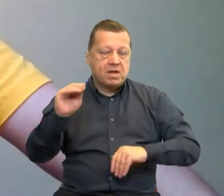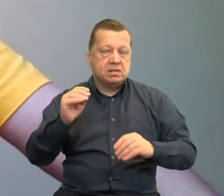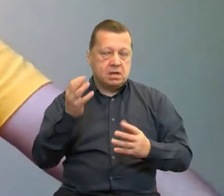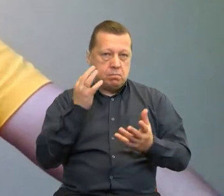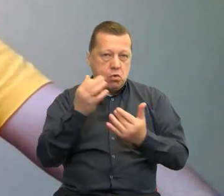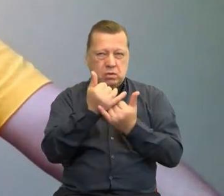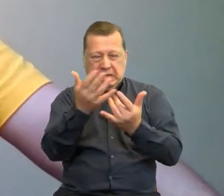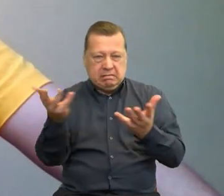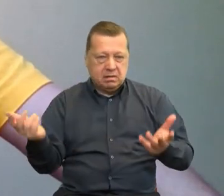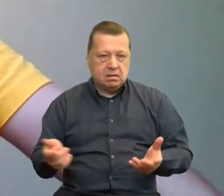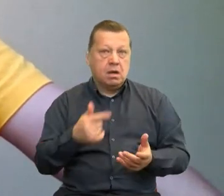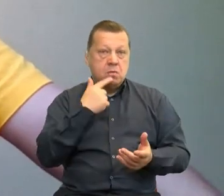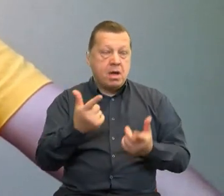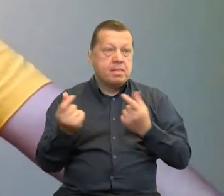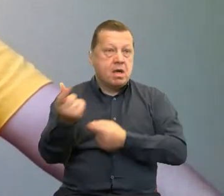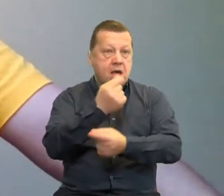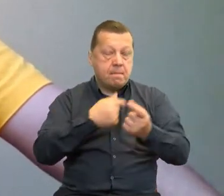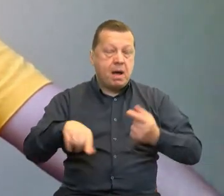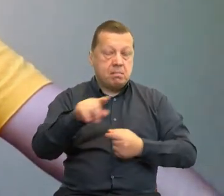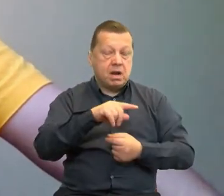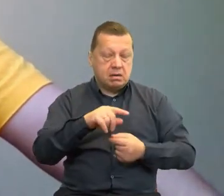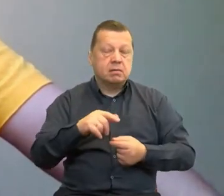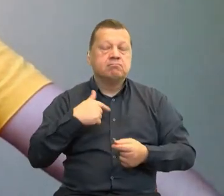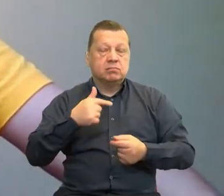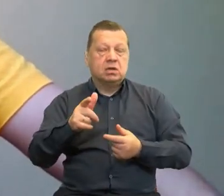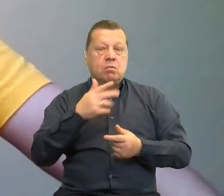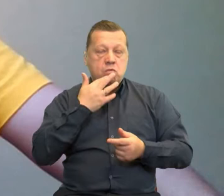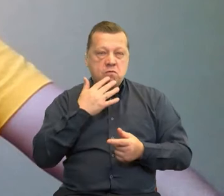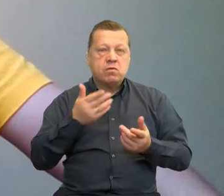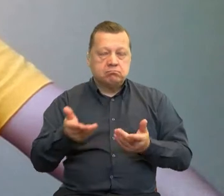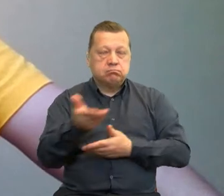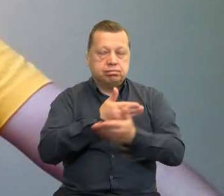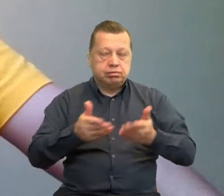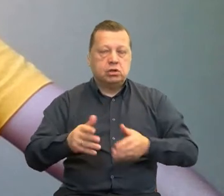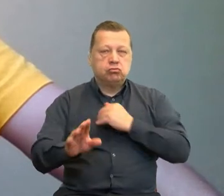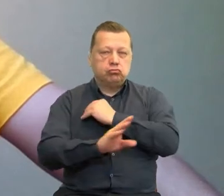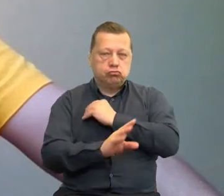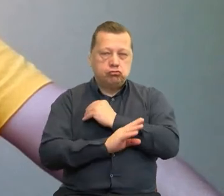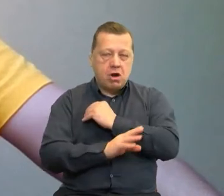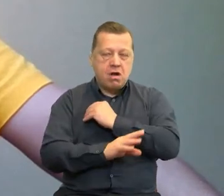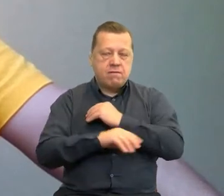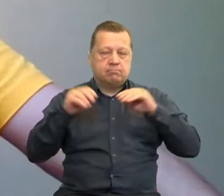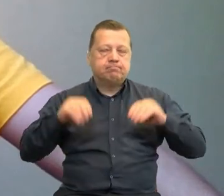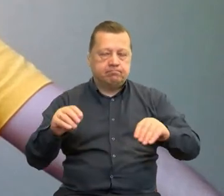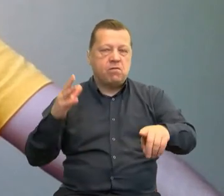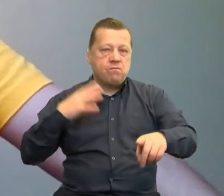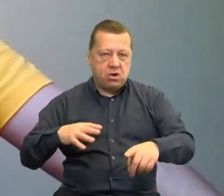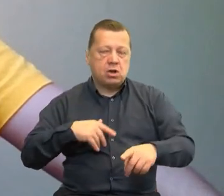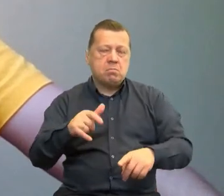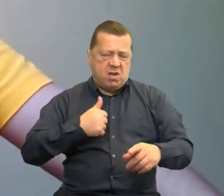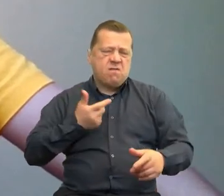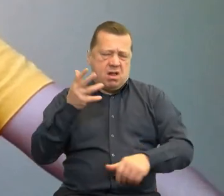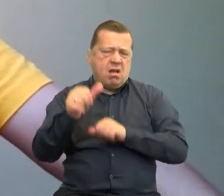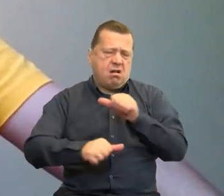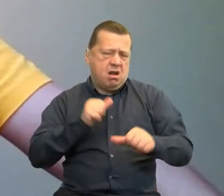że mamy mocnych partnerów w tematach alejowych. Też się drzewami, nie tylko pszczołami, ale drzewami się zajmujemy od wielu lat i mamy tutaj